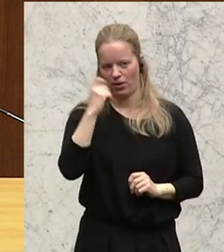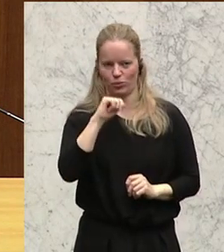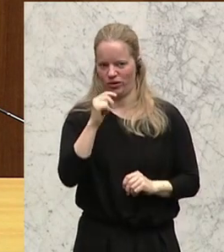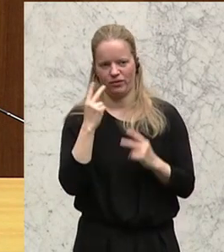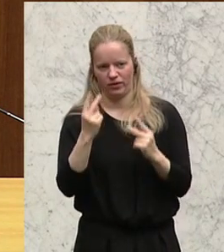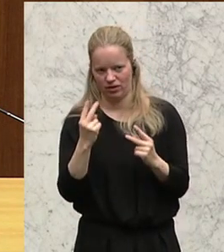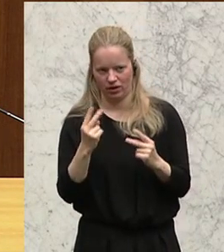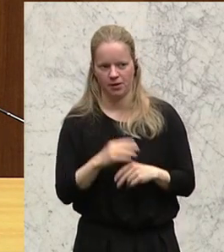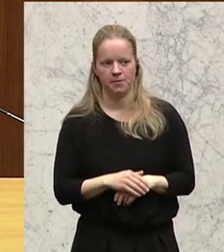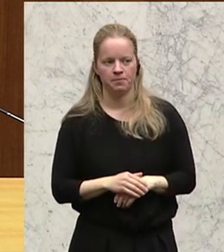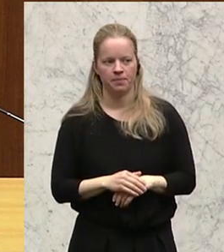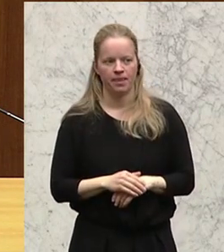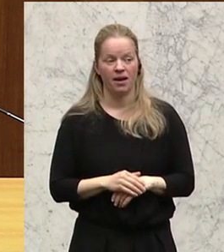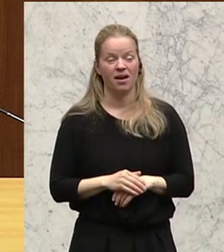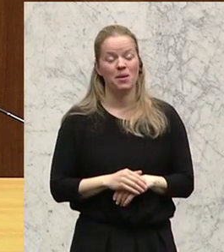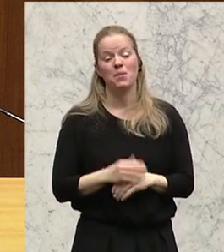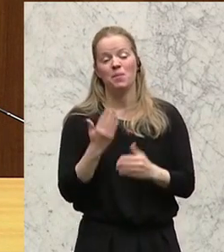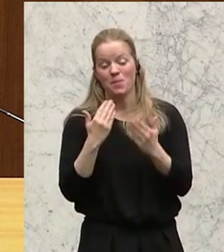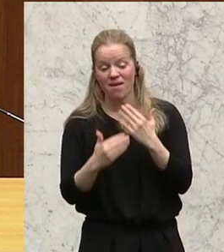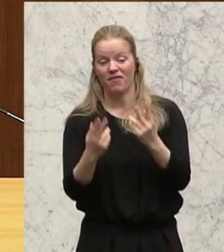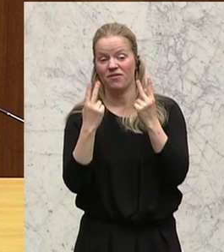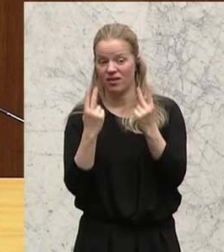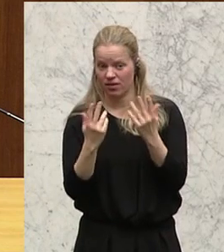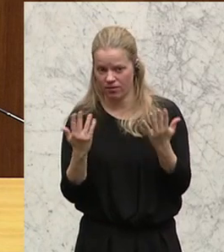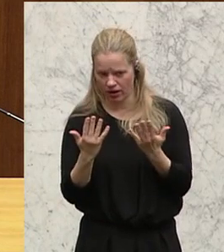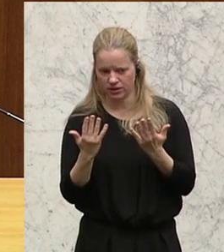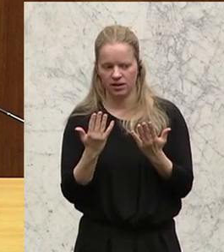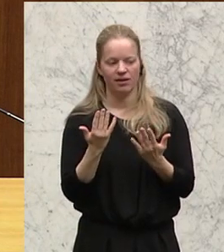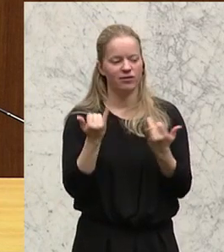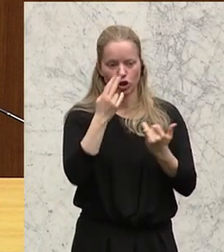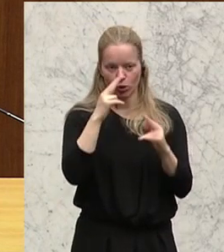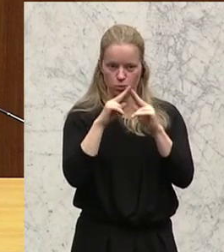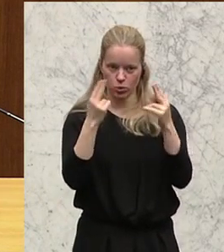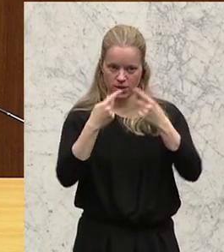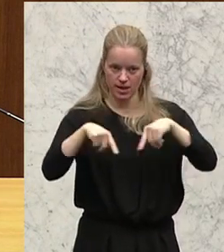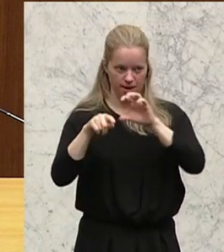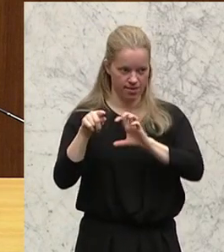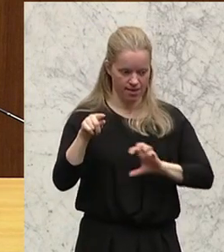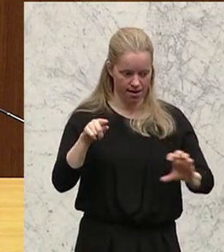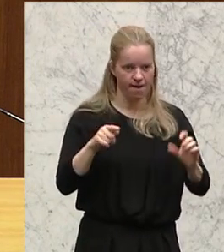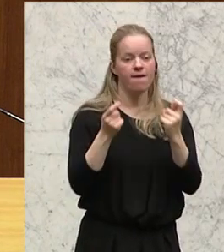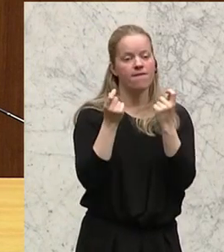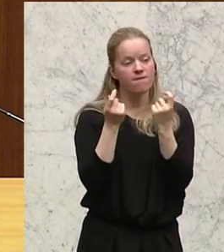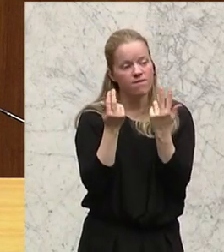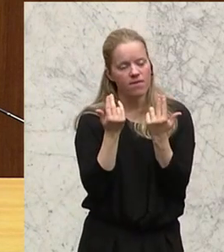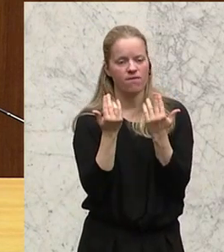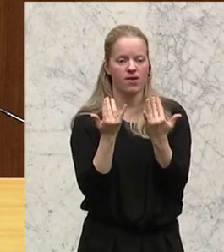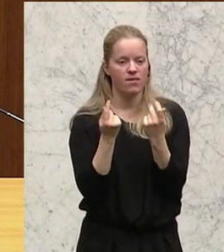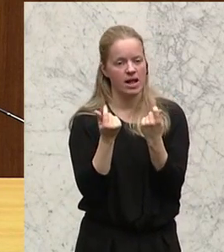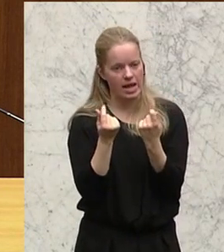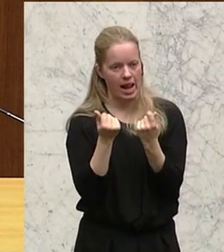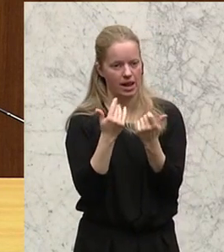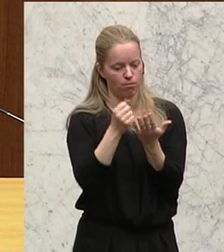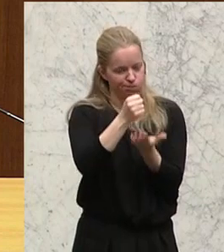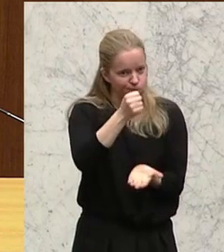Entscheidend ist, wie viel Geld die Länder letztendlich für den Wohnbau in die